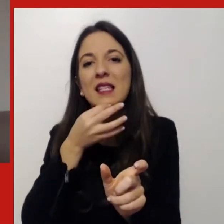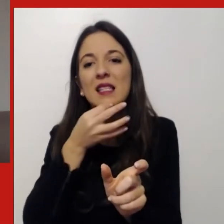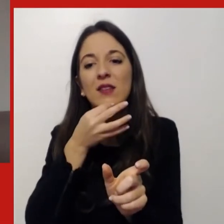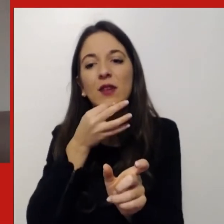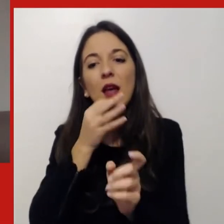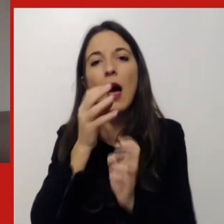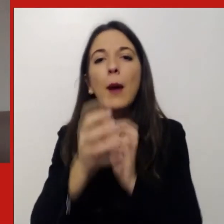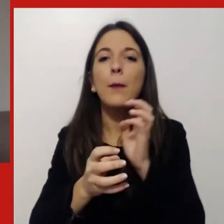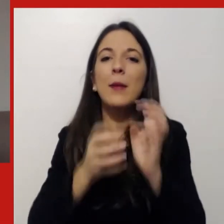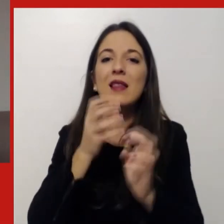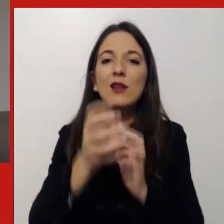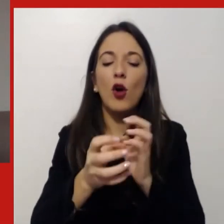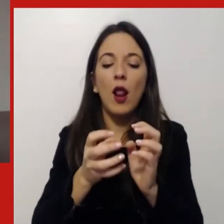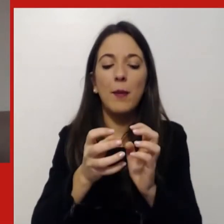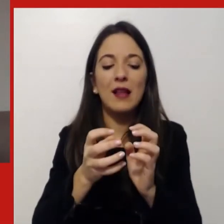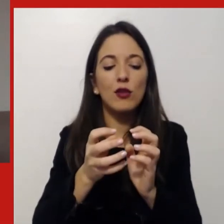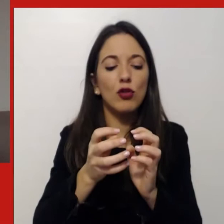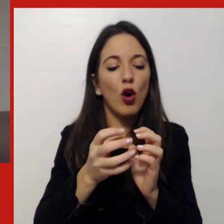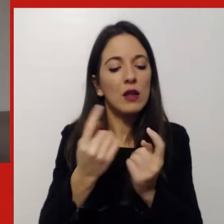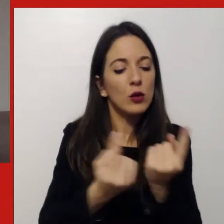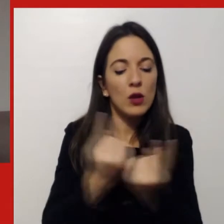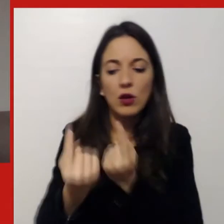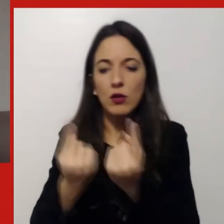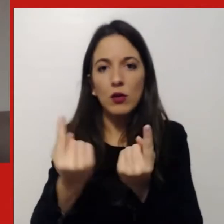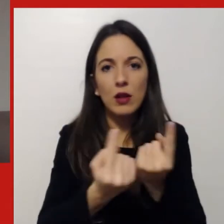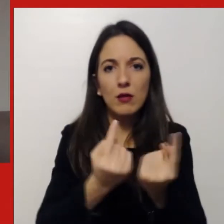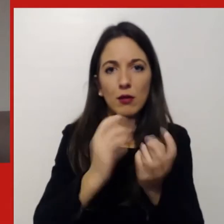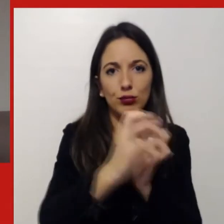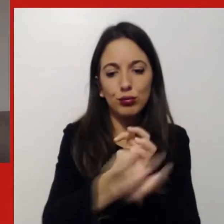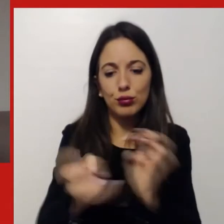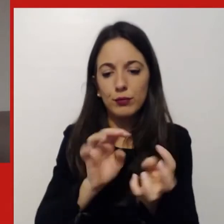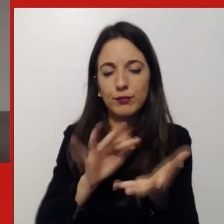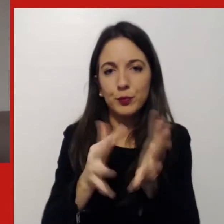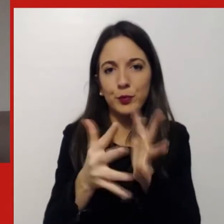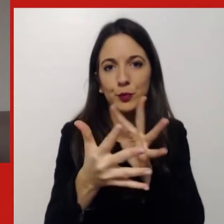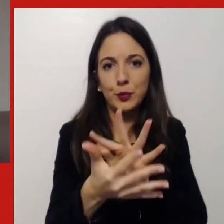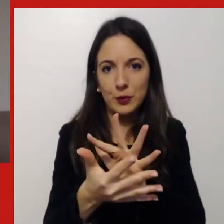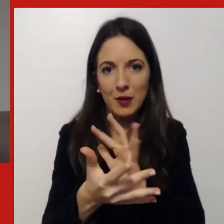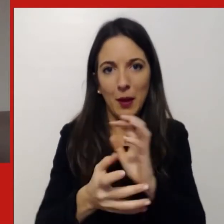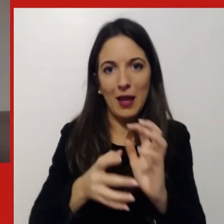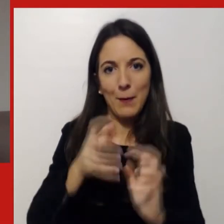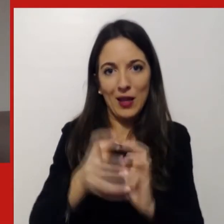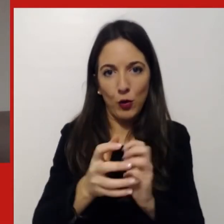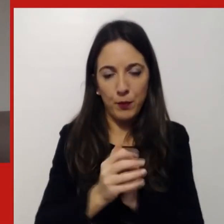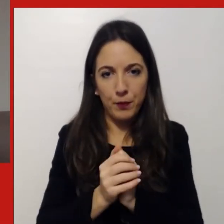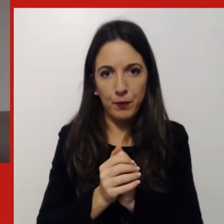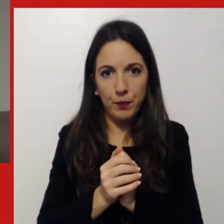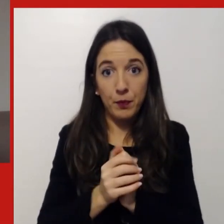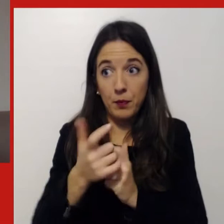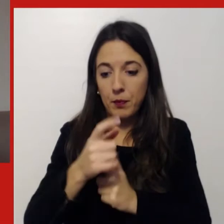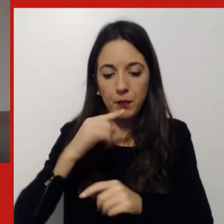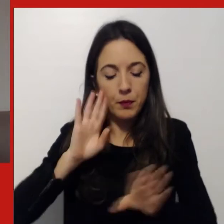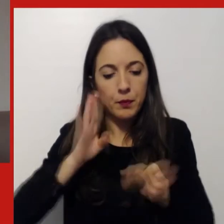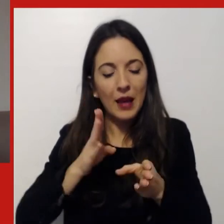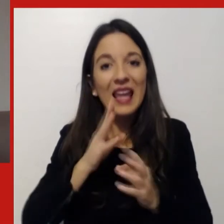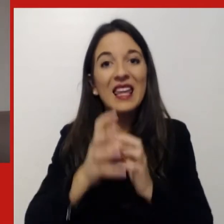diverse se ci pensate. Quando si parla di lavoro ibrido si pensa naturalmente come prima cosa al